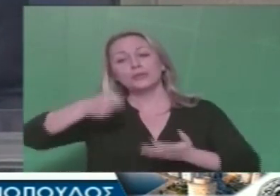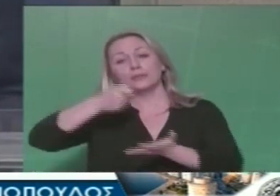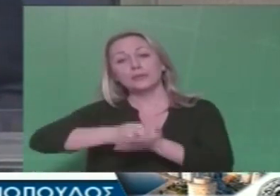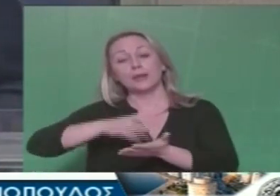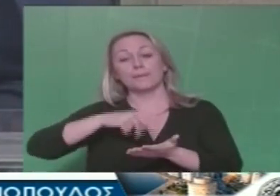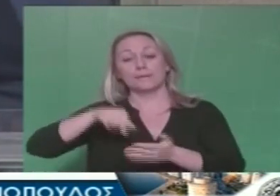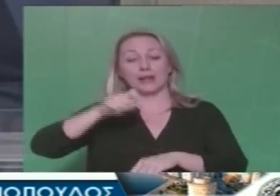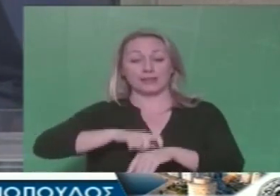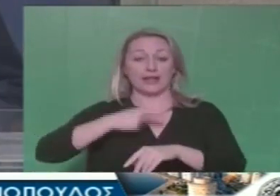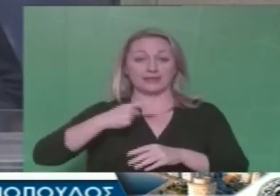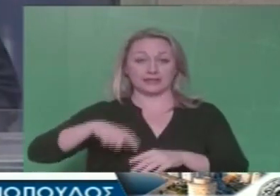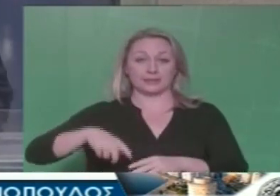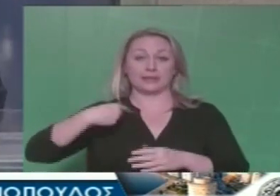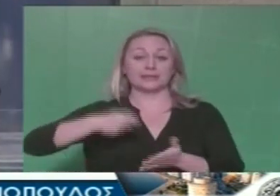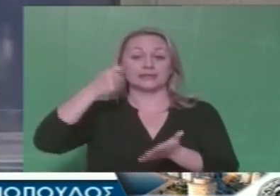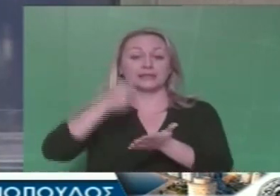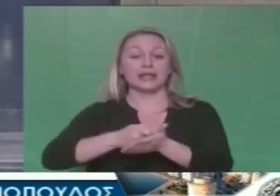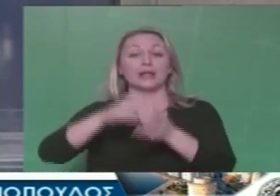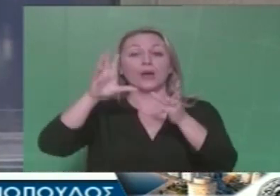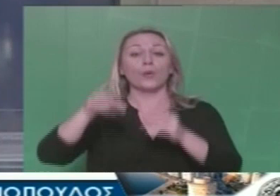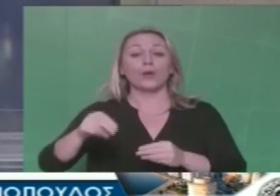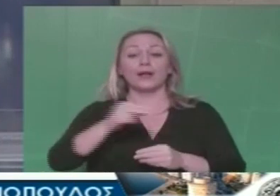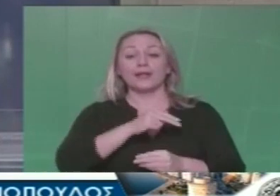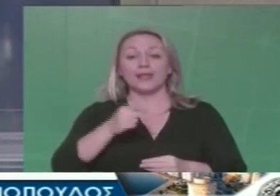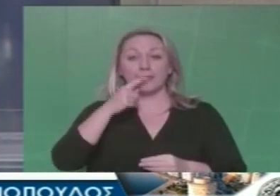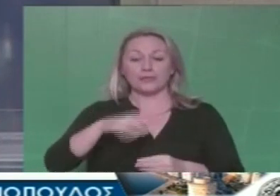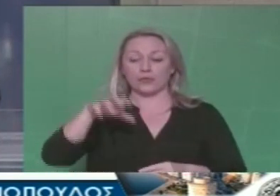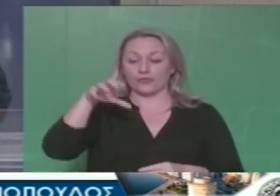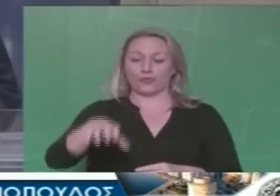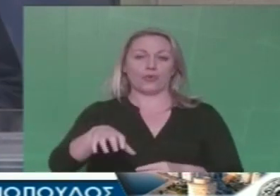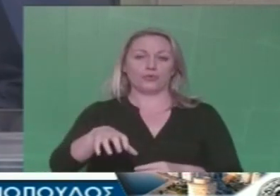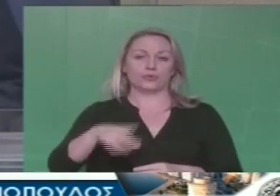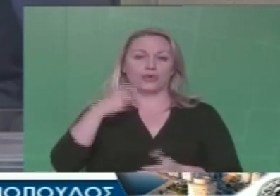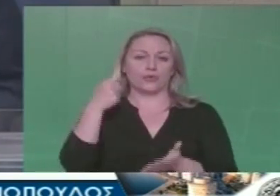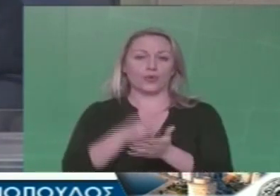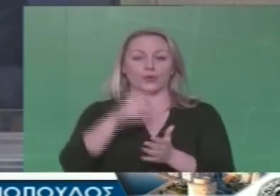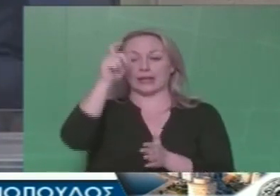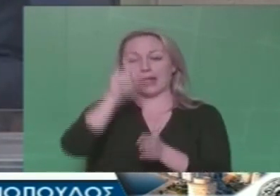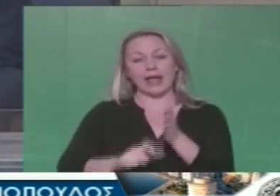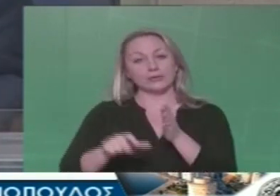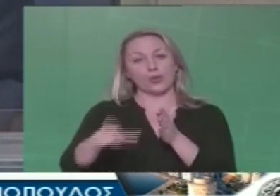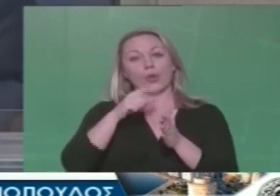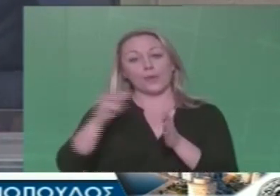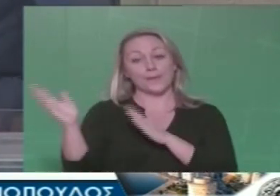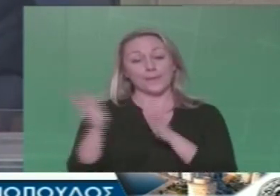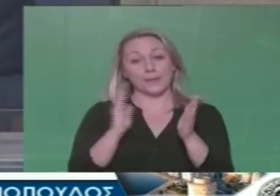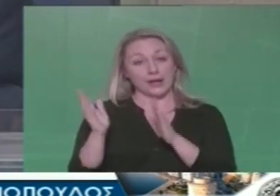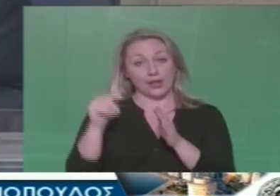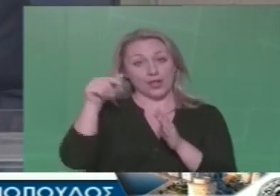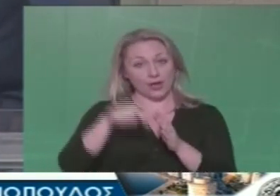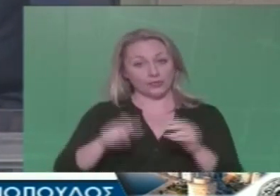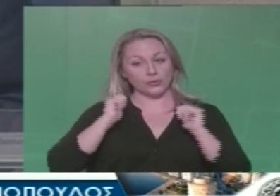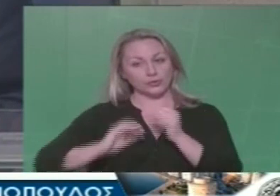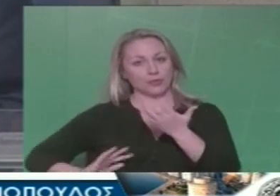παρεπιδομούντων, δηλαδή το χρέος σαν τοπικός φόρος που πρέπει να πληρώσουν οι ξενοδόχοι σε μια περίοδο μάνα στα μεγάλης